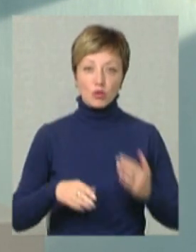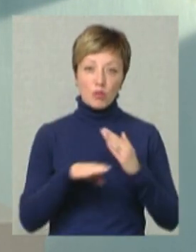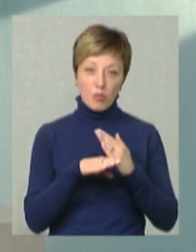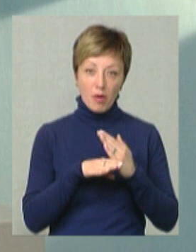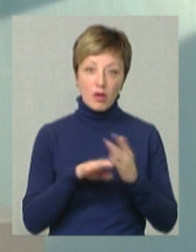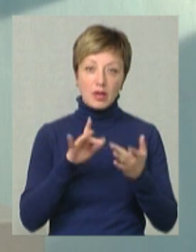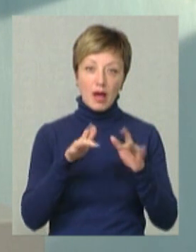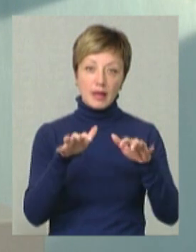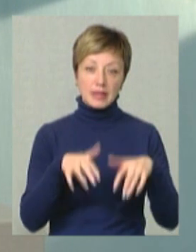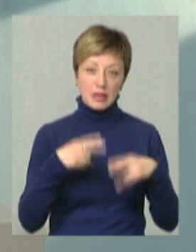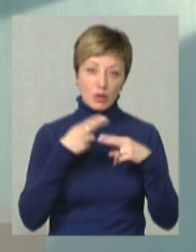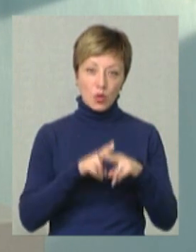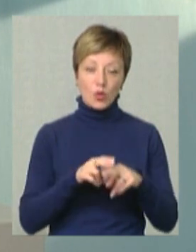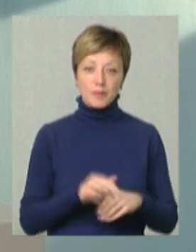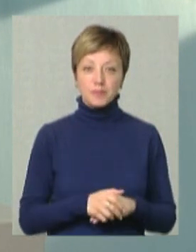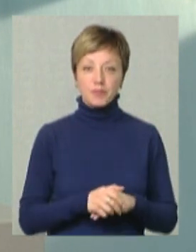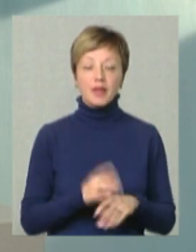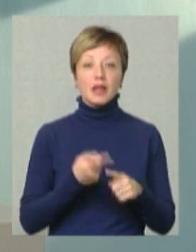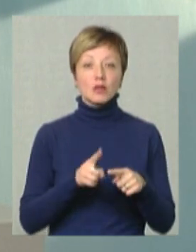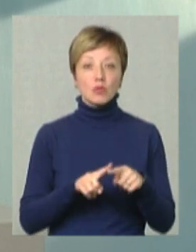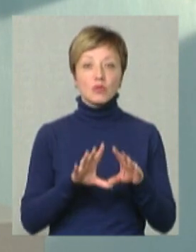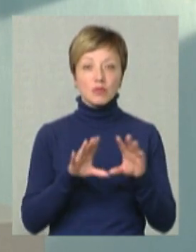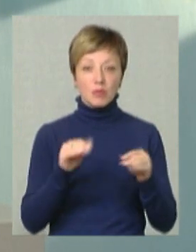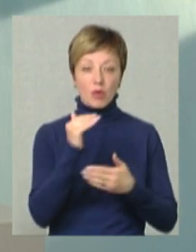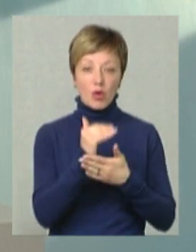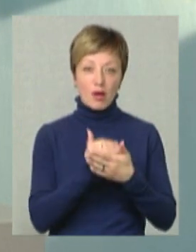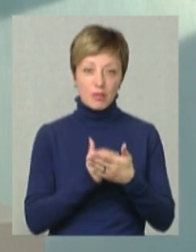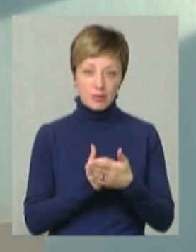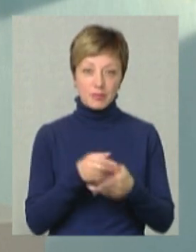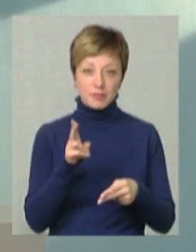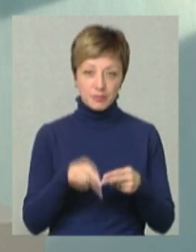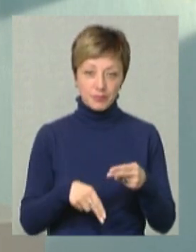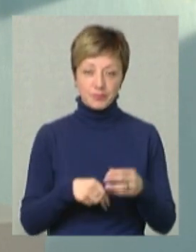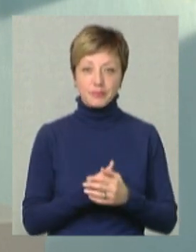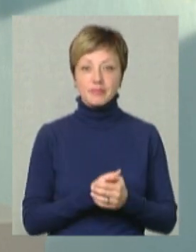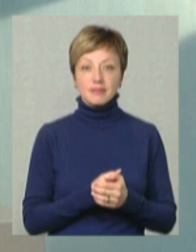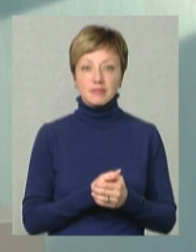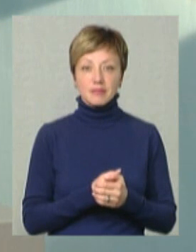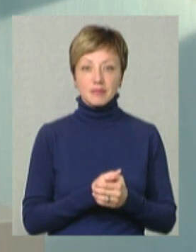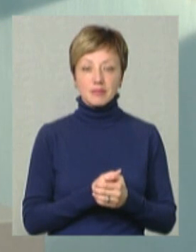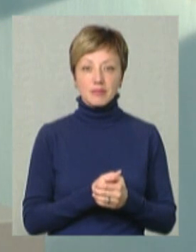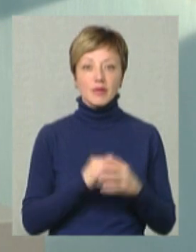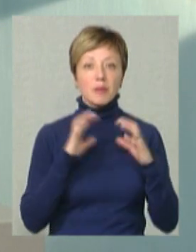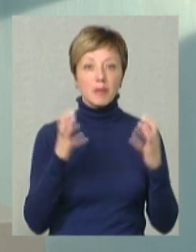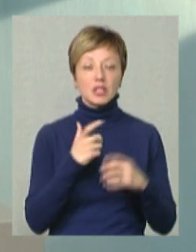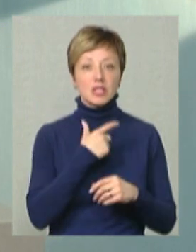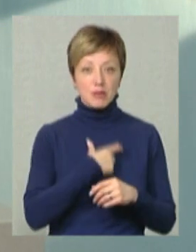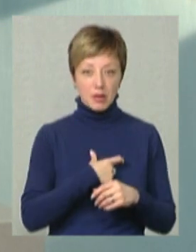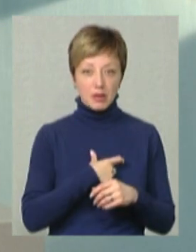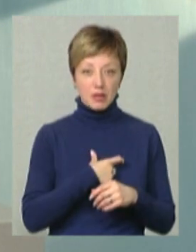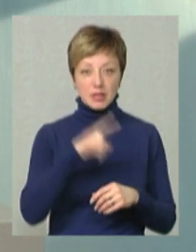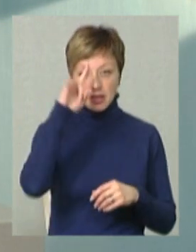IT-технології. На цьому програму сьогодні головне завершено. Бережіть себе!